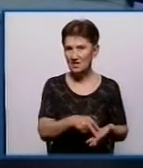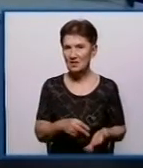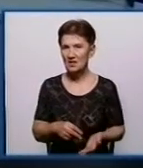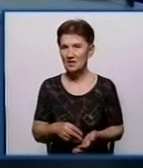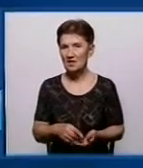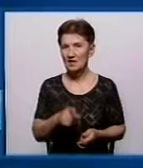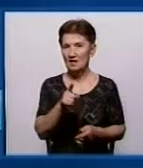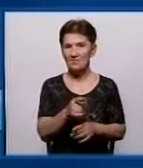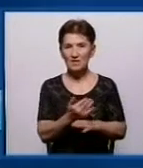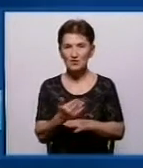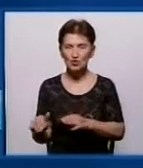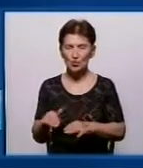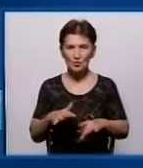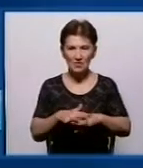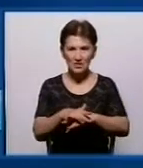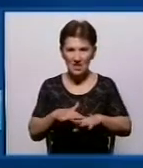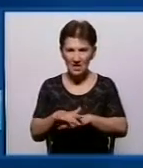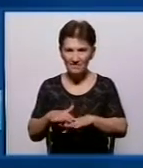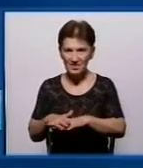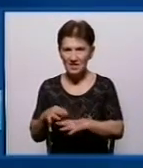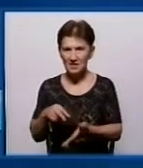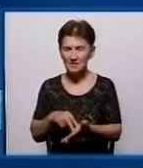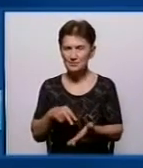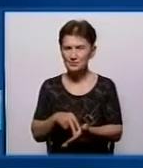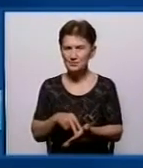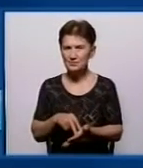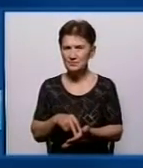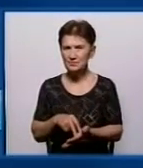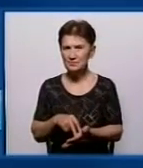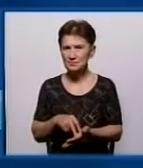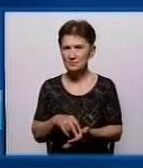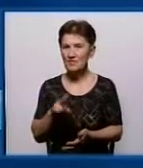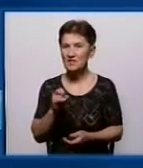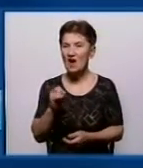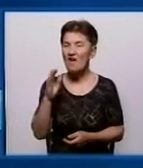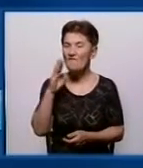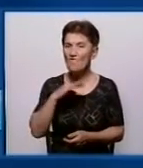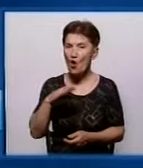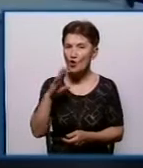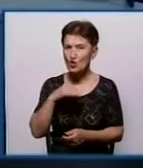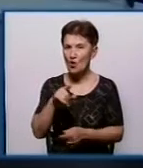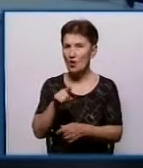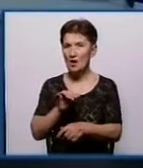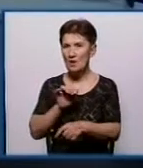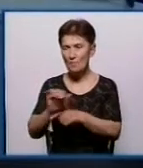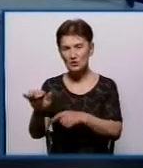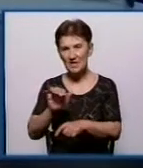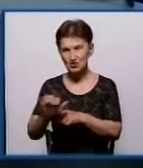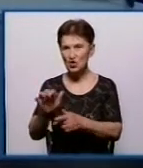відшкодували тарифи, відшкодовують вам по водопостачанню 82%? Якраз на водопостачання